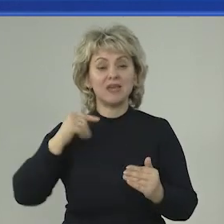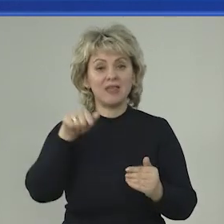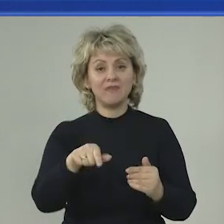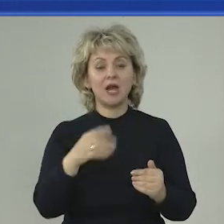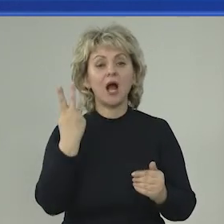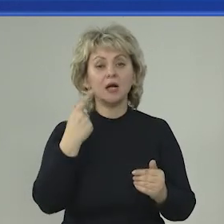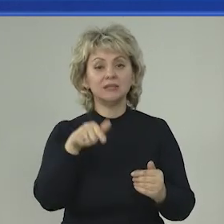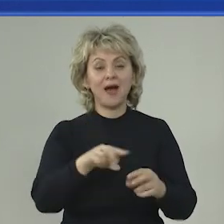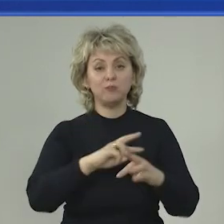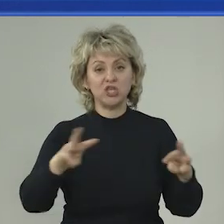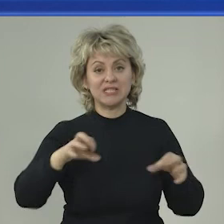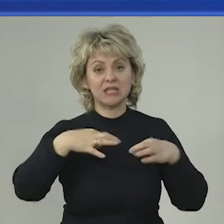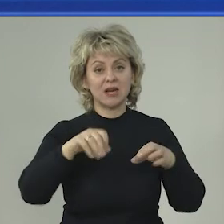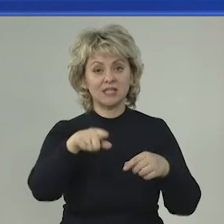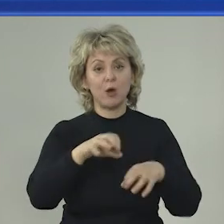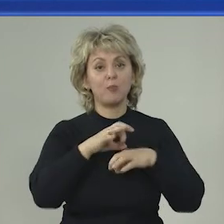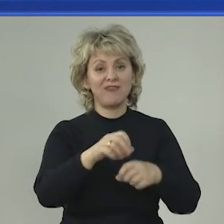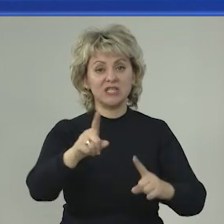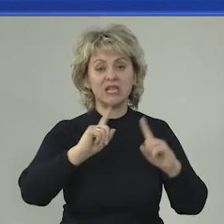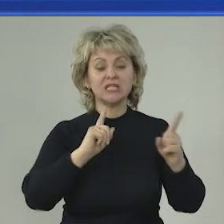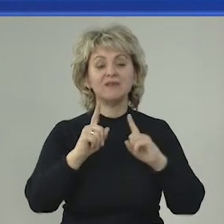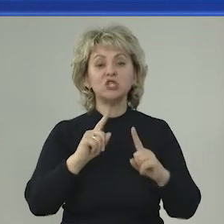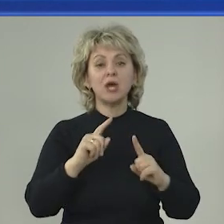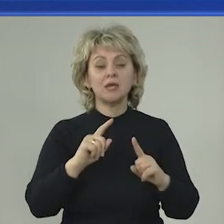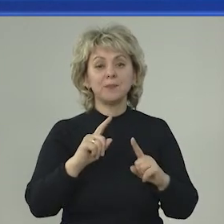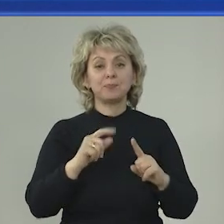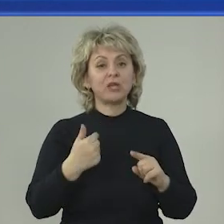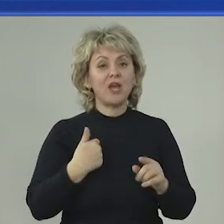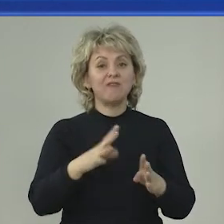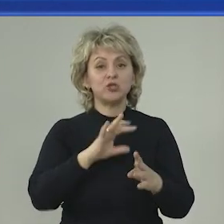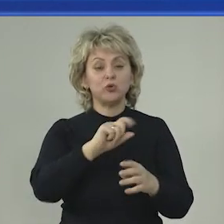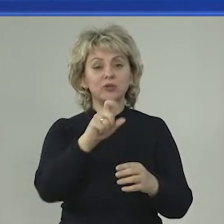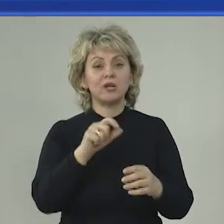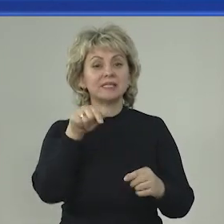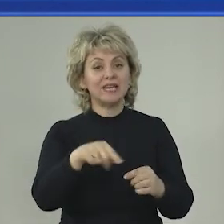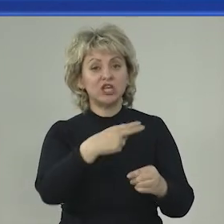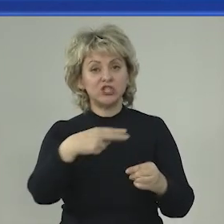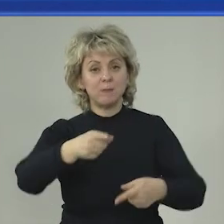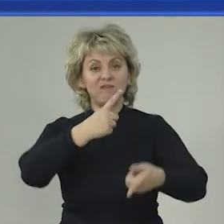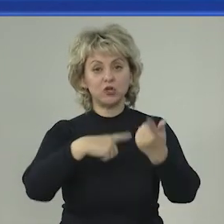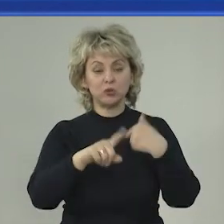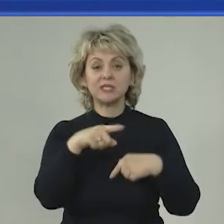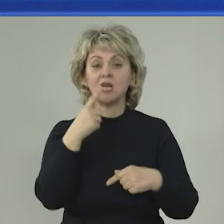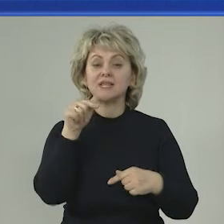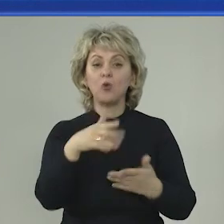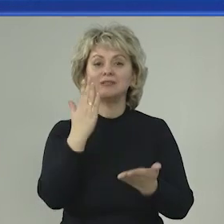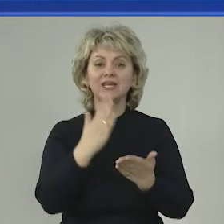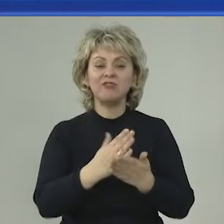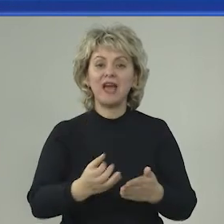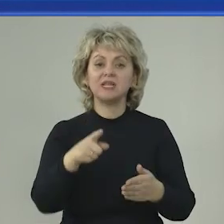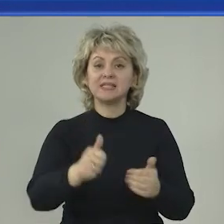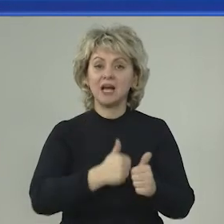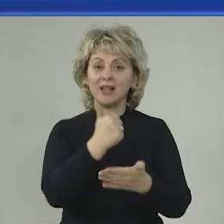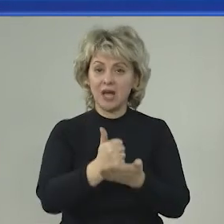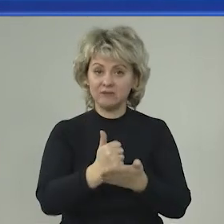недавно, когда мы министром транспортно проводили совещание, я в очередной раз к этой теме вернулся, сказал, он является